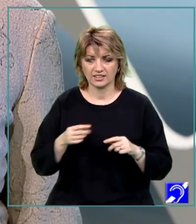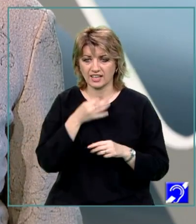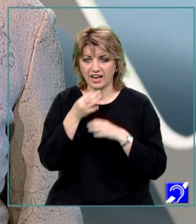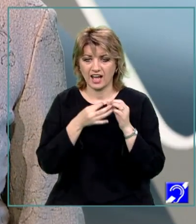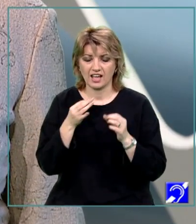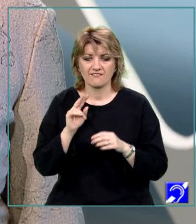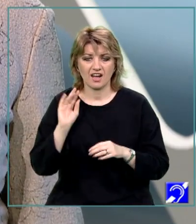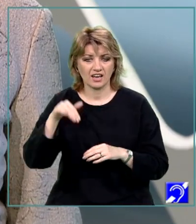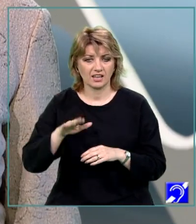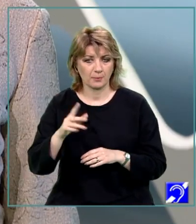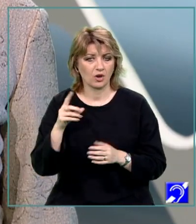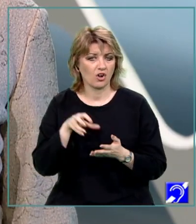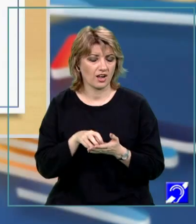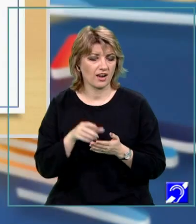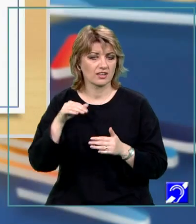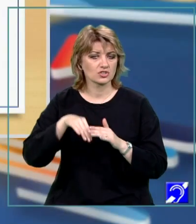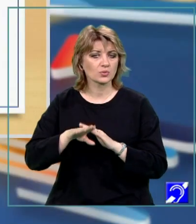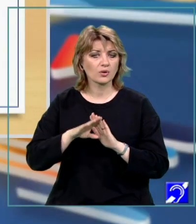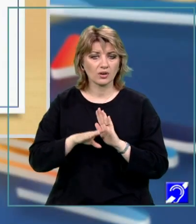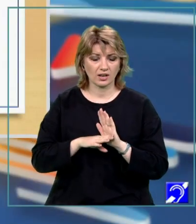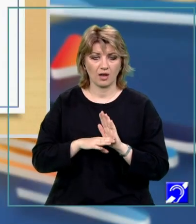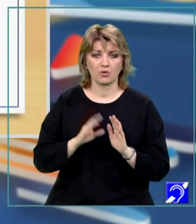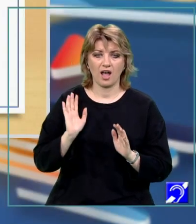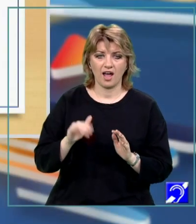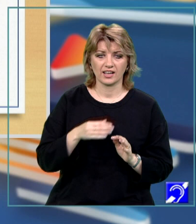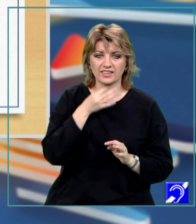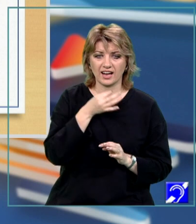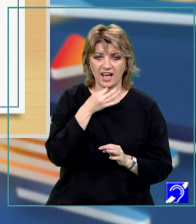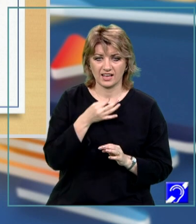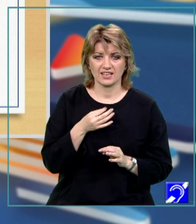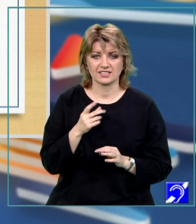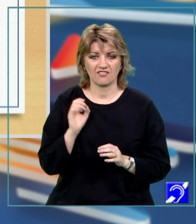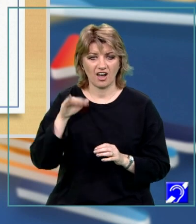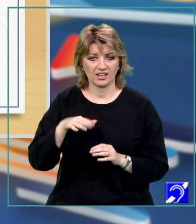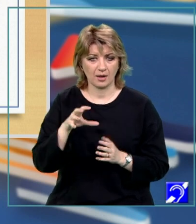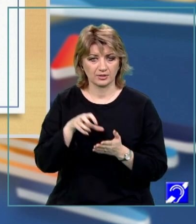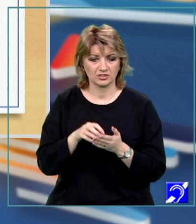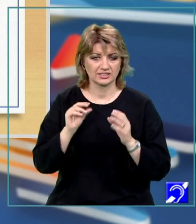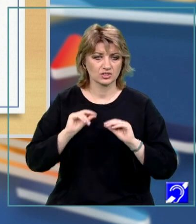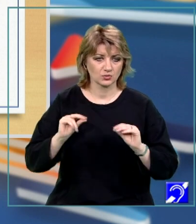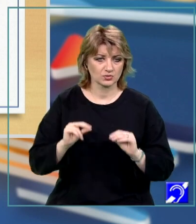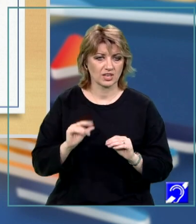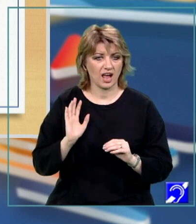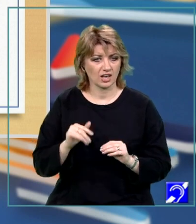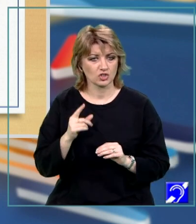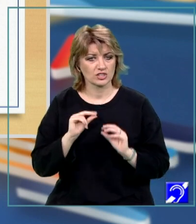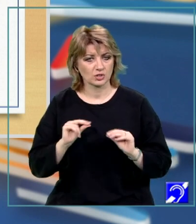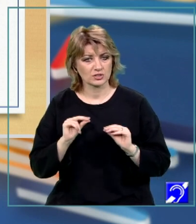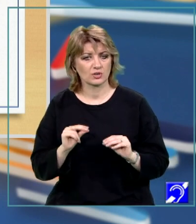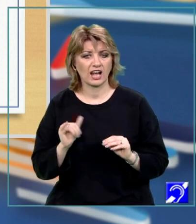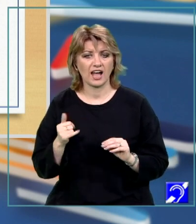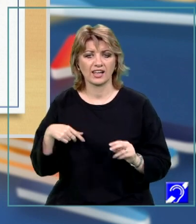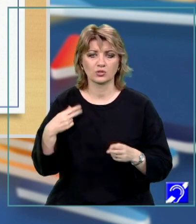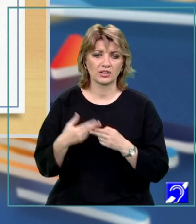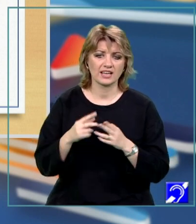variabilelor locale ale subprogramului. Conține declarații de variabile locale, instrucțiuni. Conține de asemenea o instrucțiune care